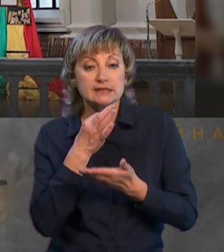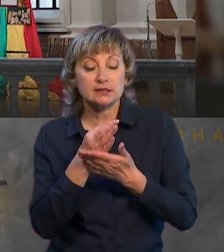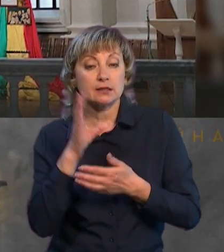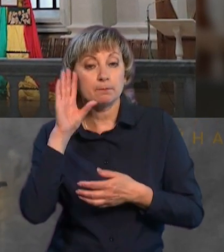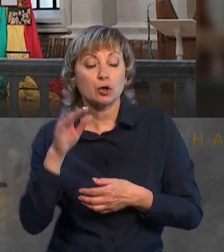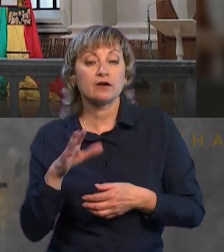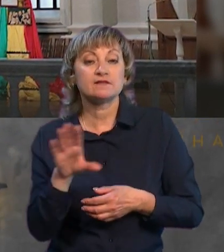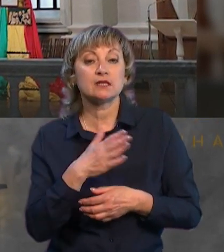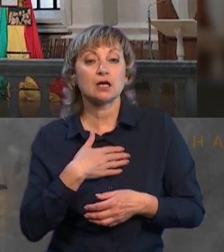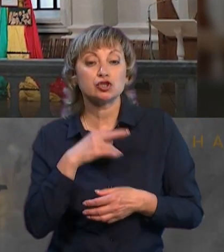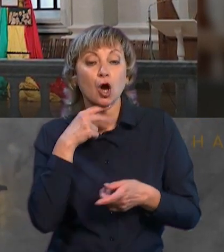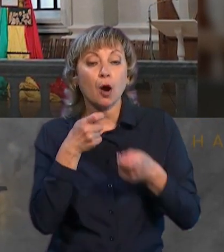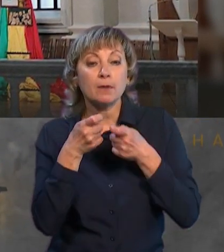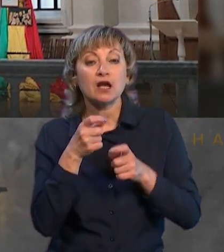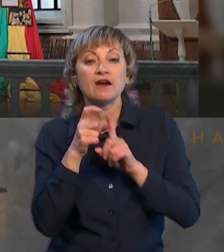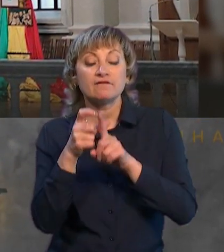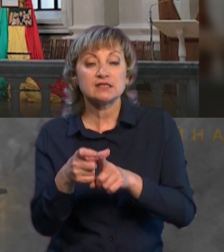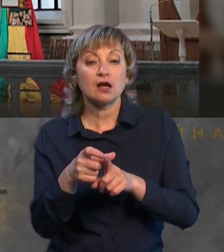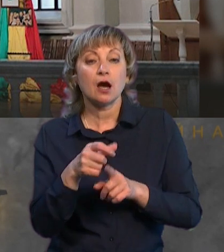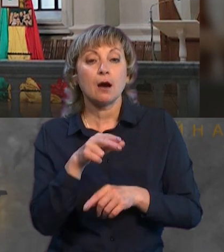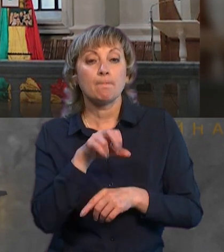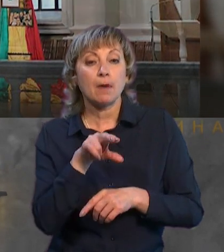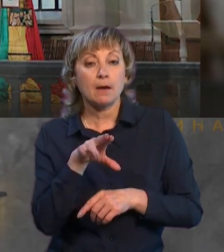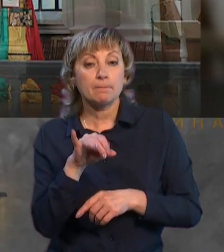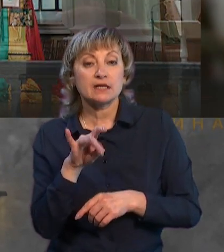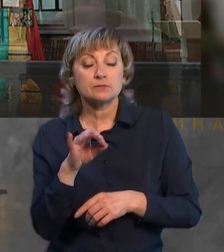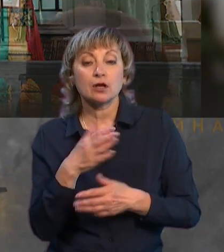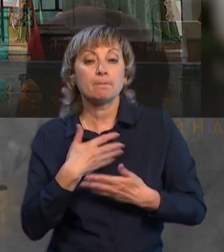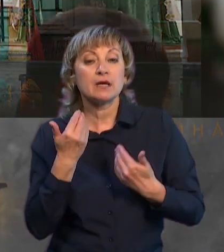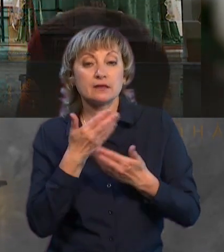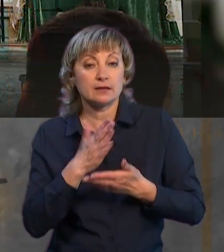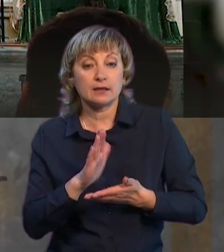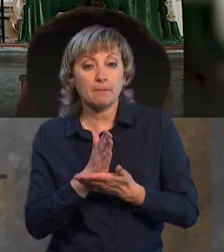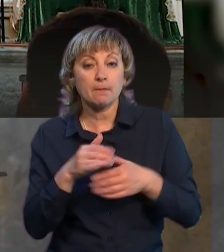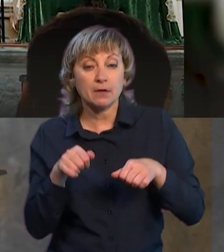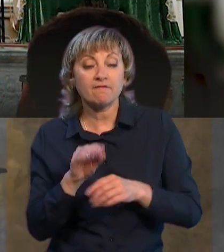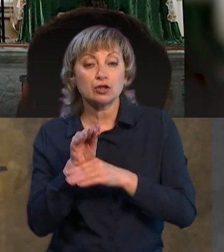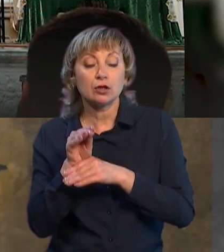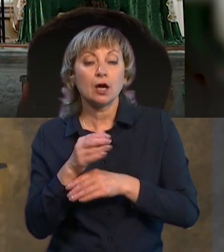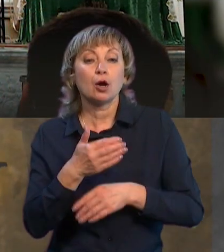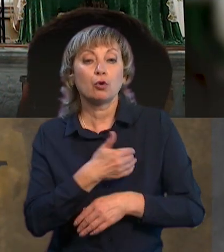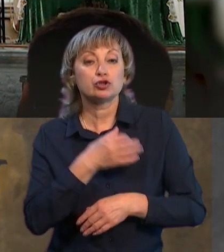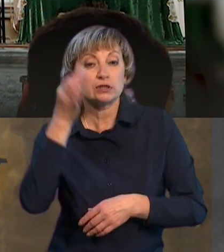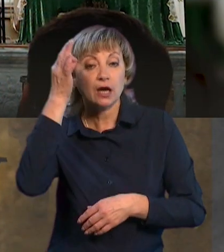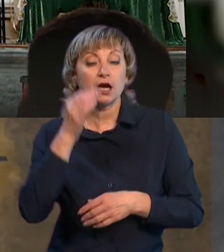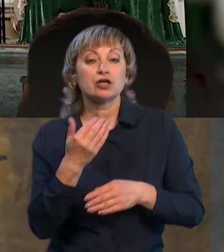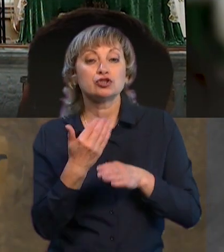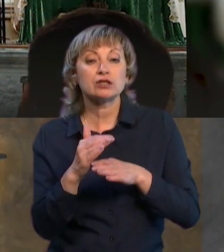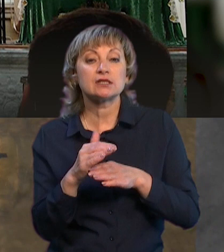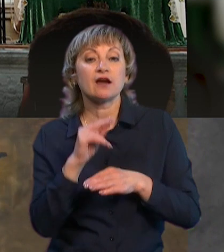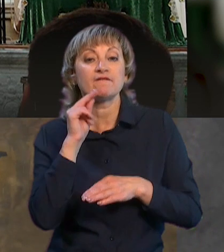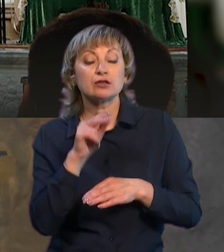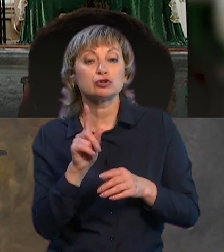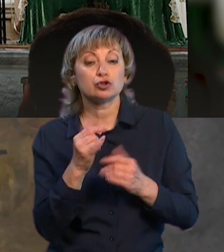наші такі обережні висловлення Папи Римського, що ми не маємо права йому чомусь дорікати, і я хочу все-таки нагадати, що частину вини за те, що